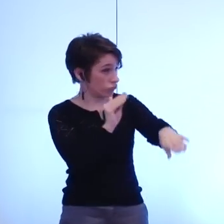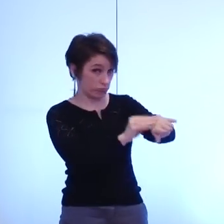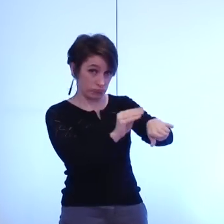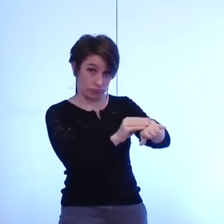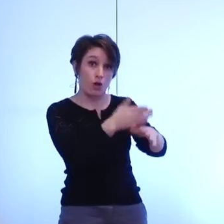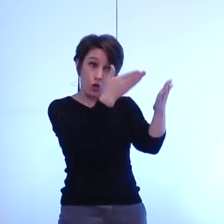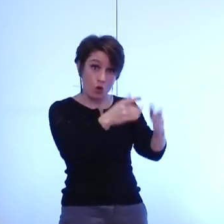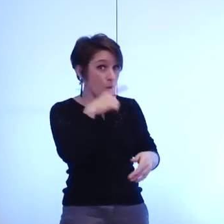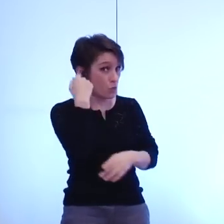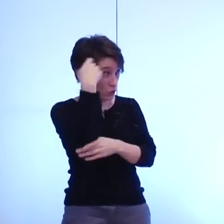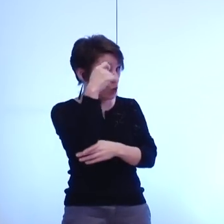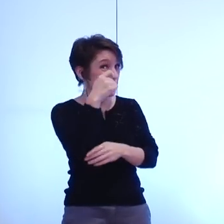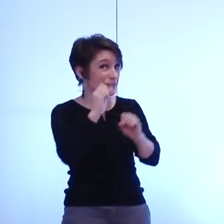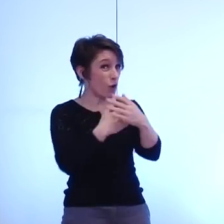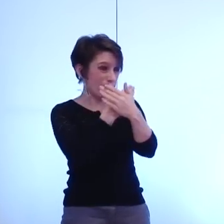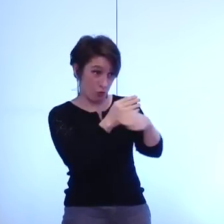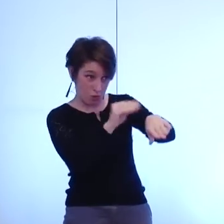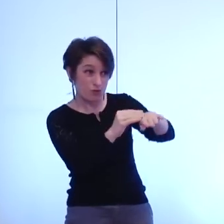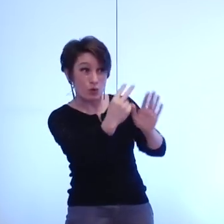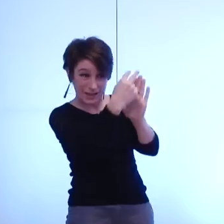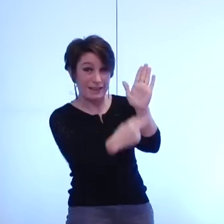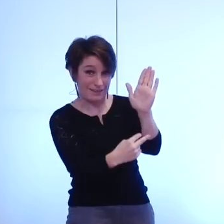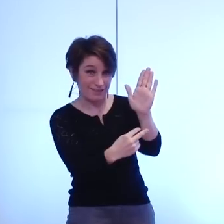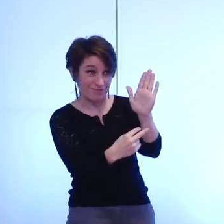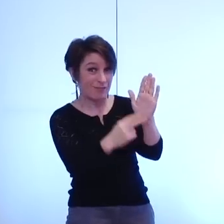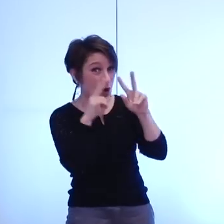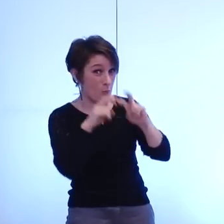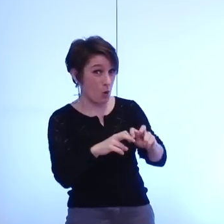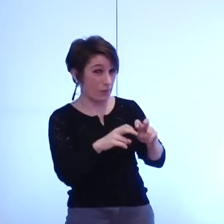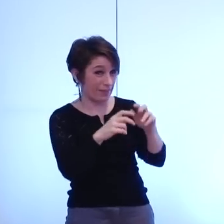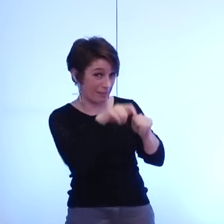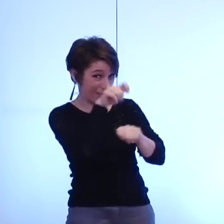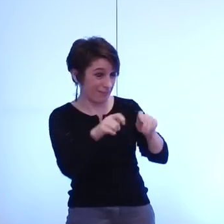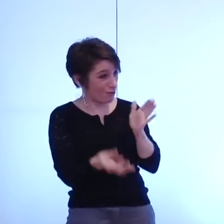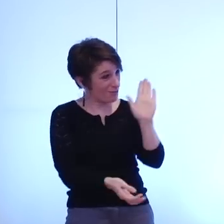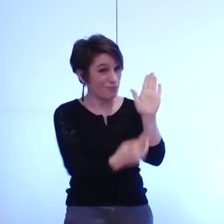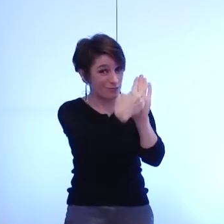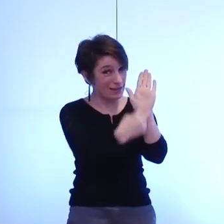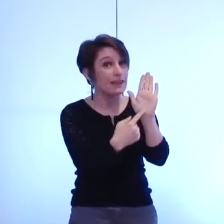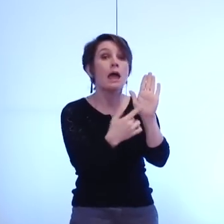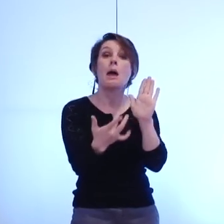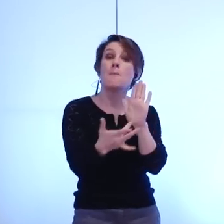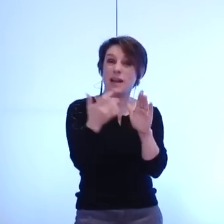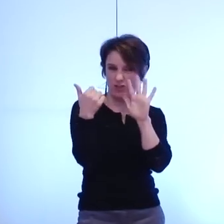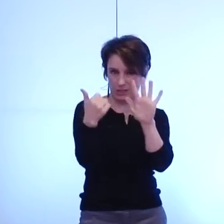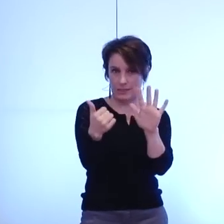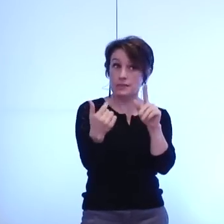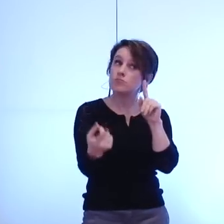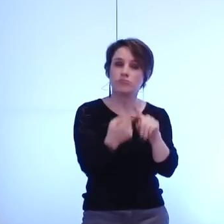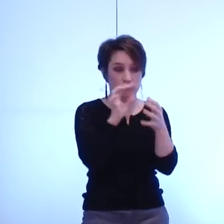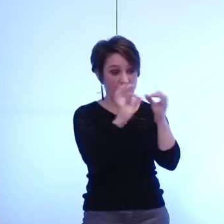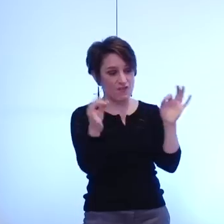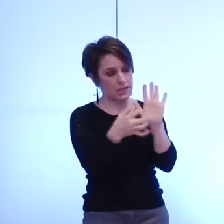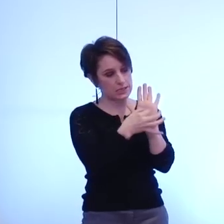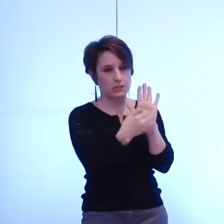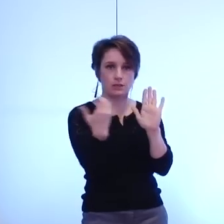président de la métro à le lire et en particulier à lire sa page 6 où il est écrit afin de